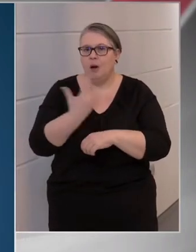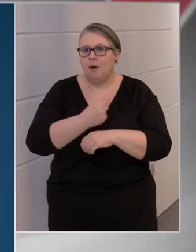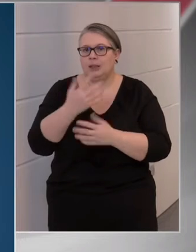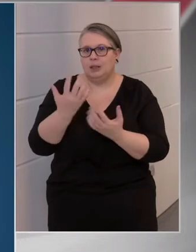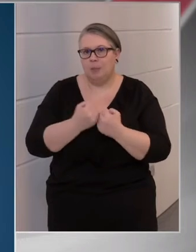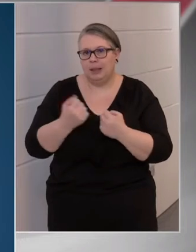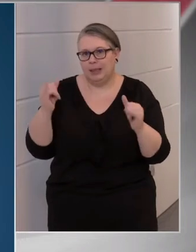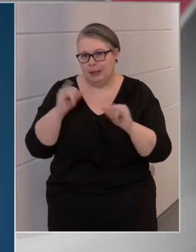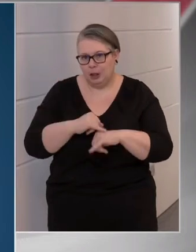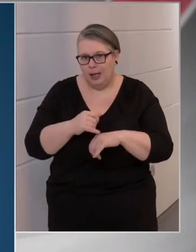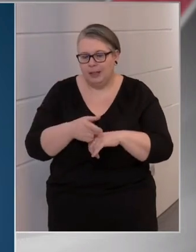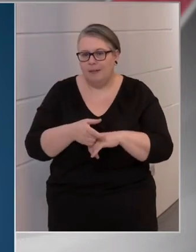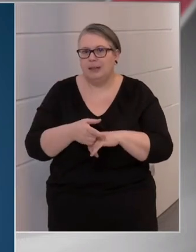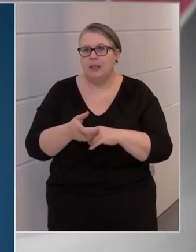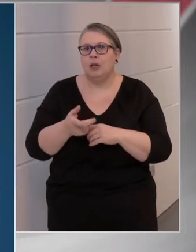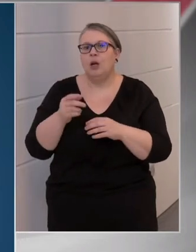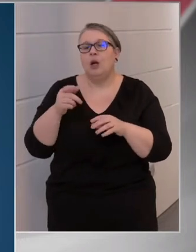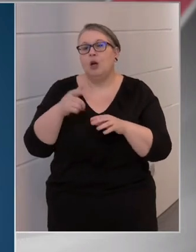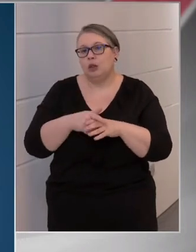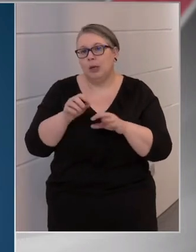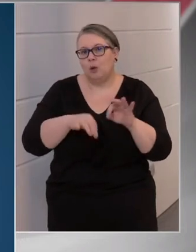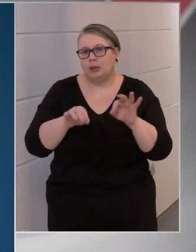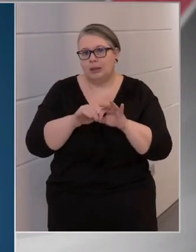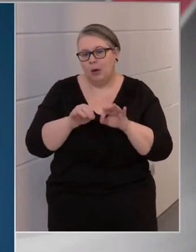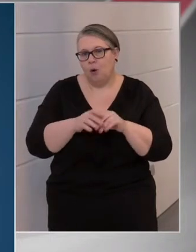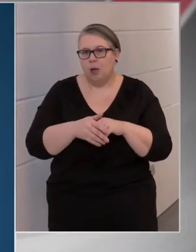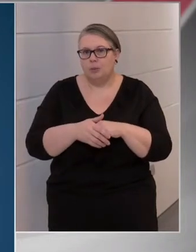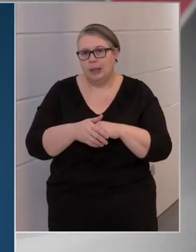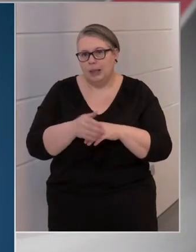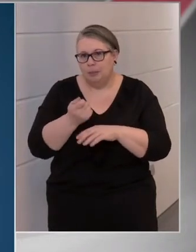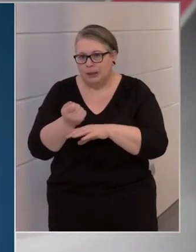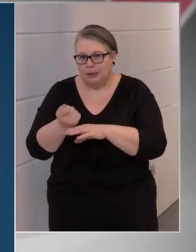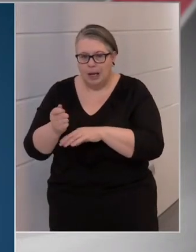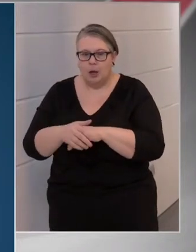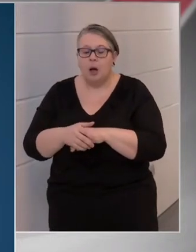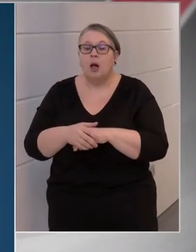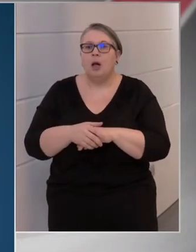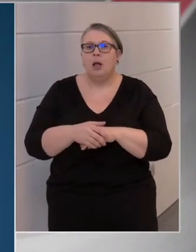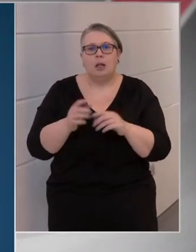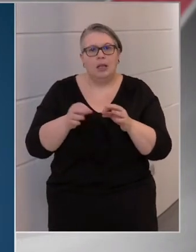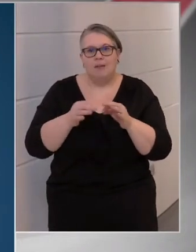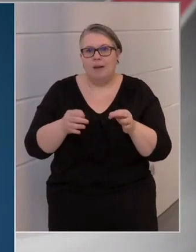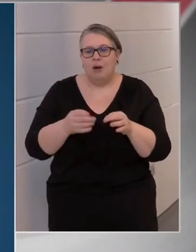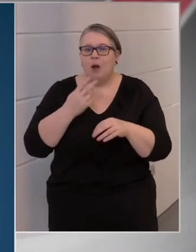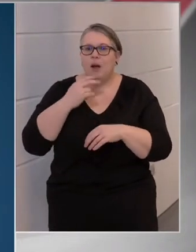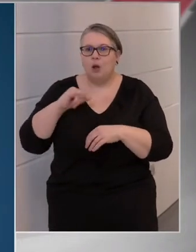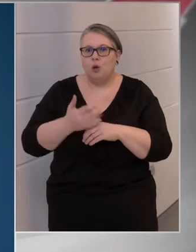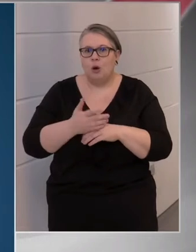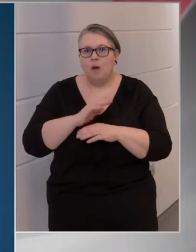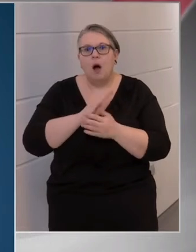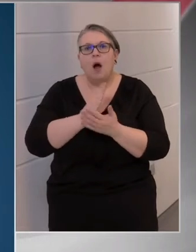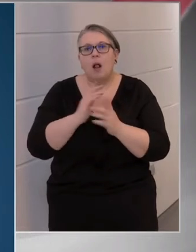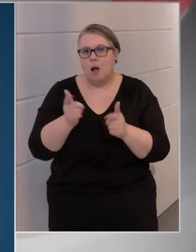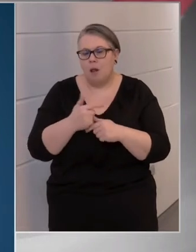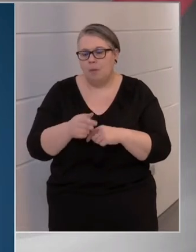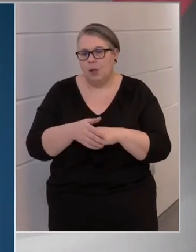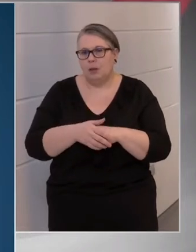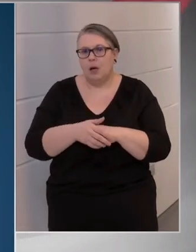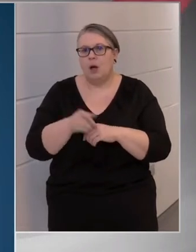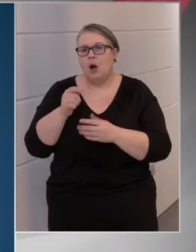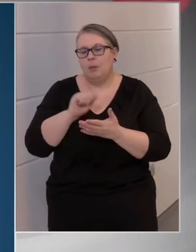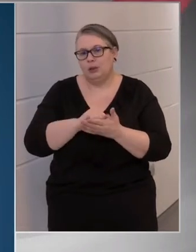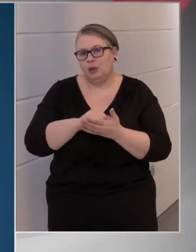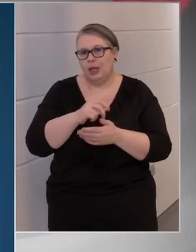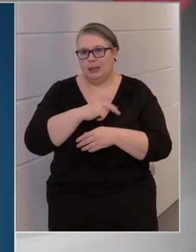beszerzést elrontják, és közben országokat vegzálnak. Nyilvánvaló, hogy Vera Jurova teljesen alkalmattan arra a